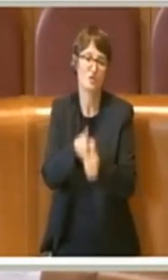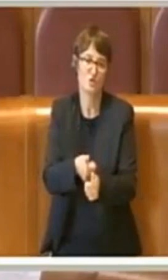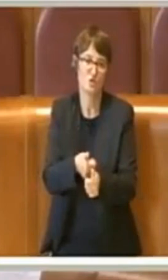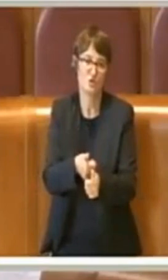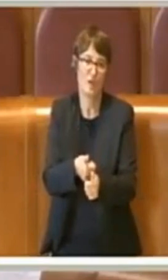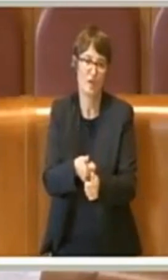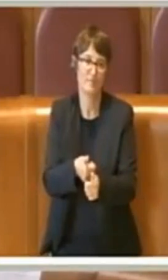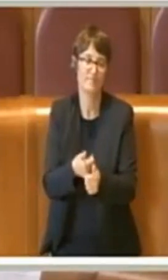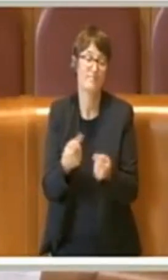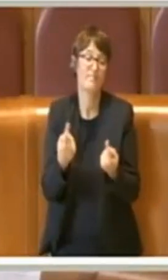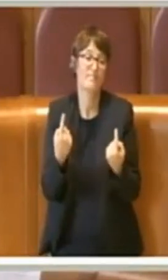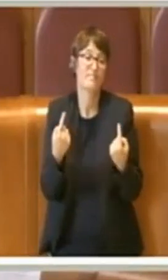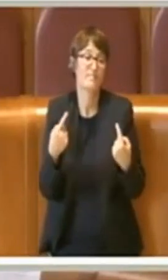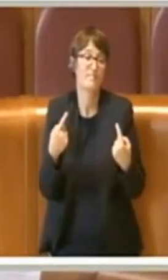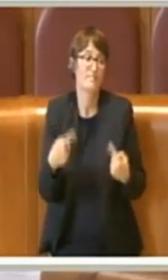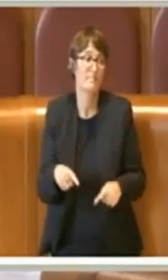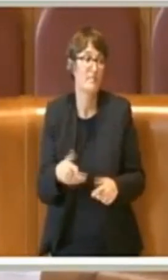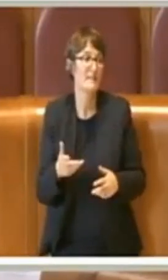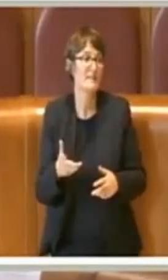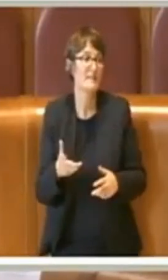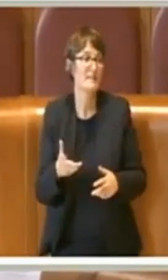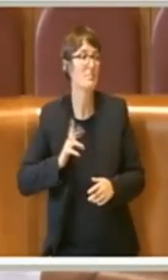rassicurato i colleghi. Grazie.